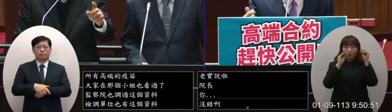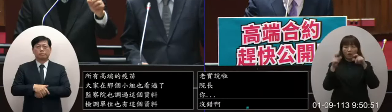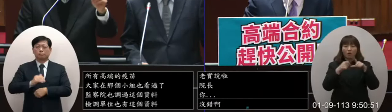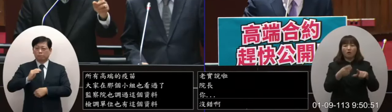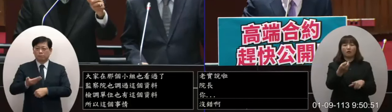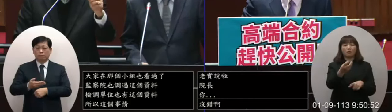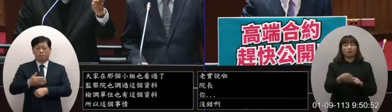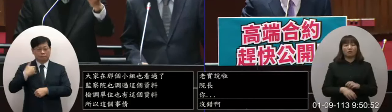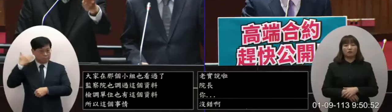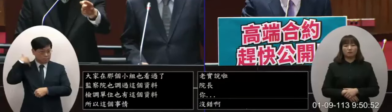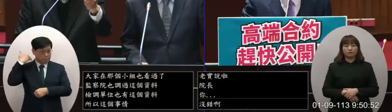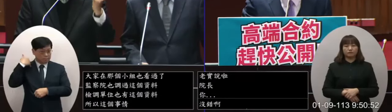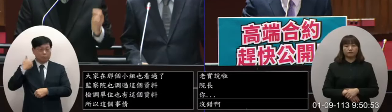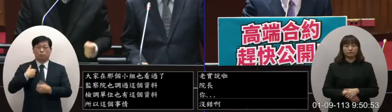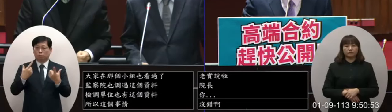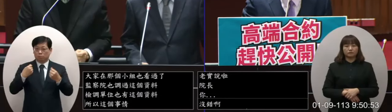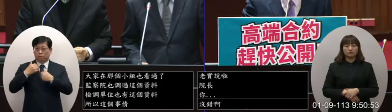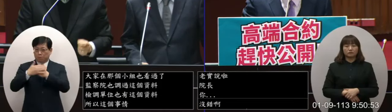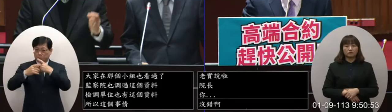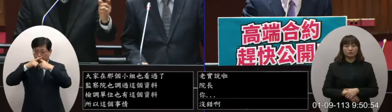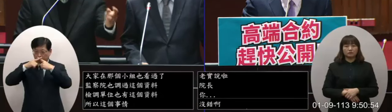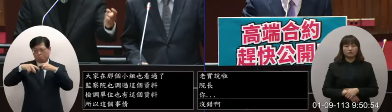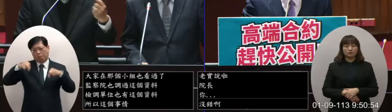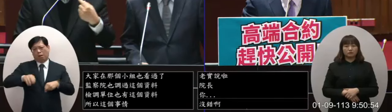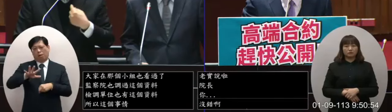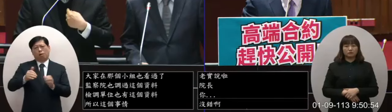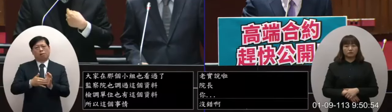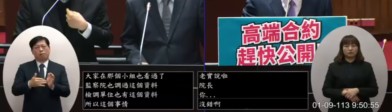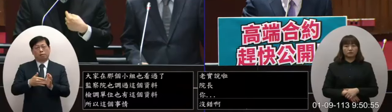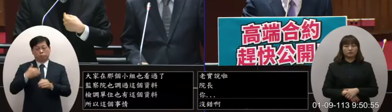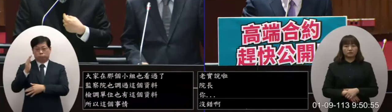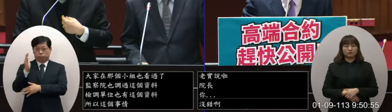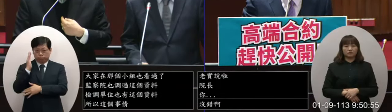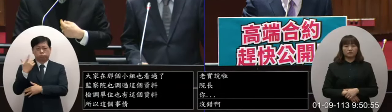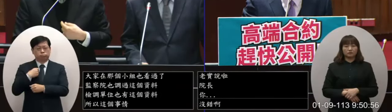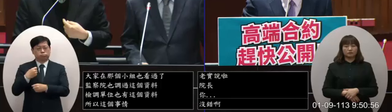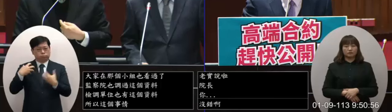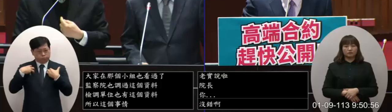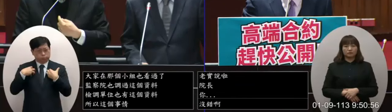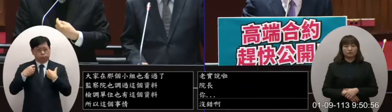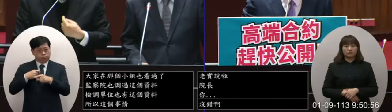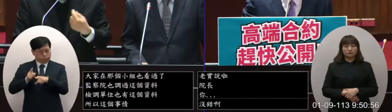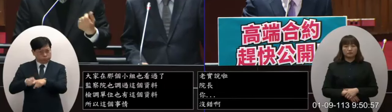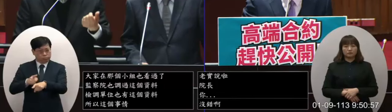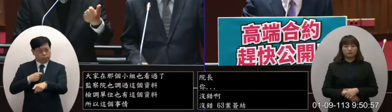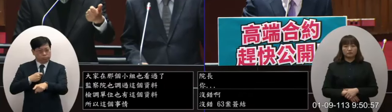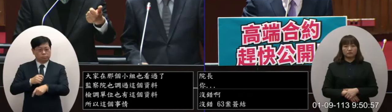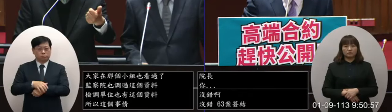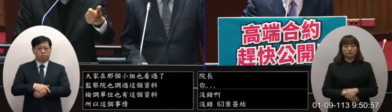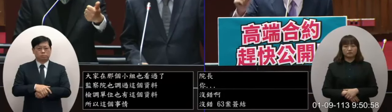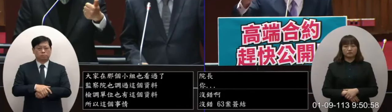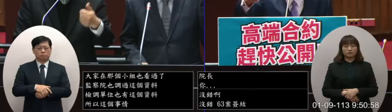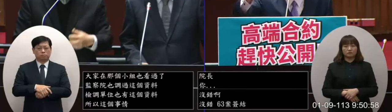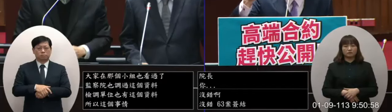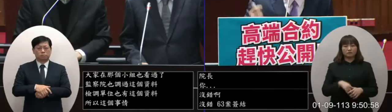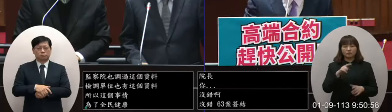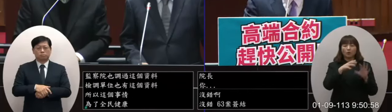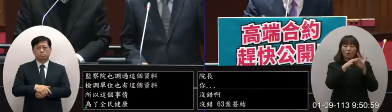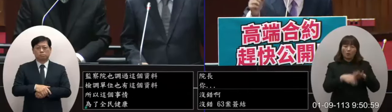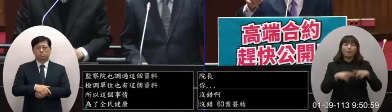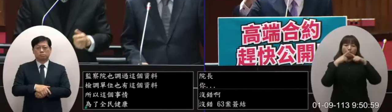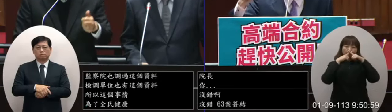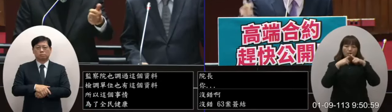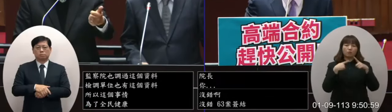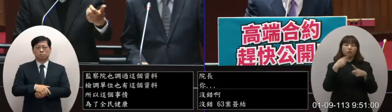就不公開啊但是當時我們有保密協定在保密協定政府有負責保密的這個那你就繼續